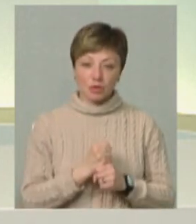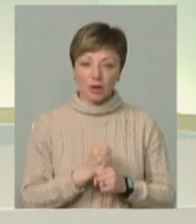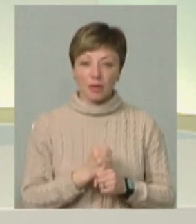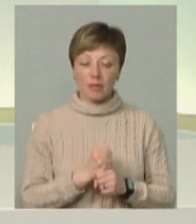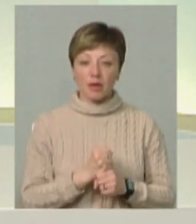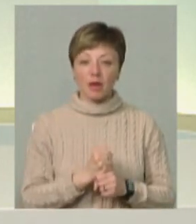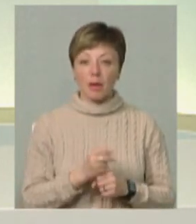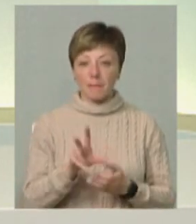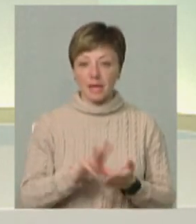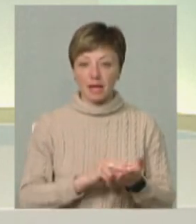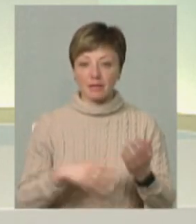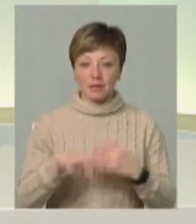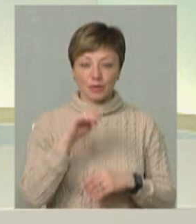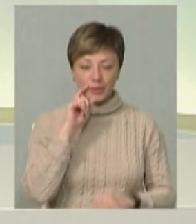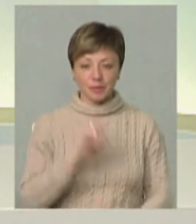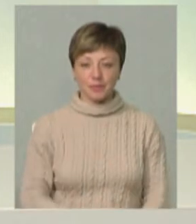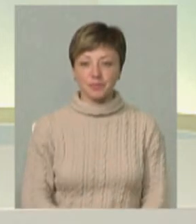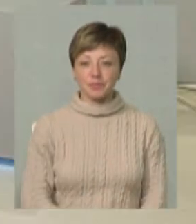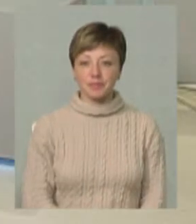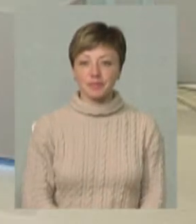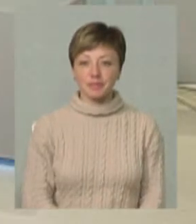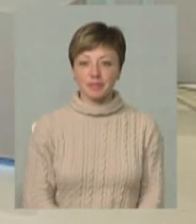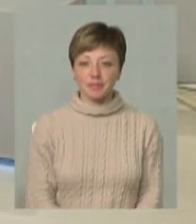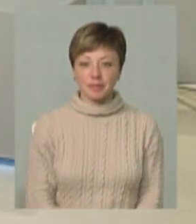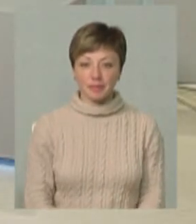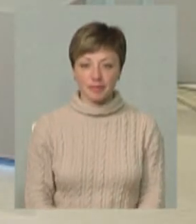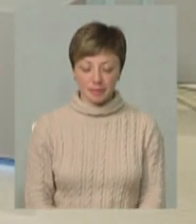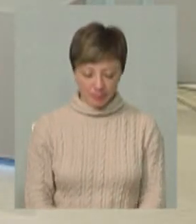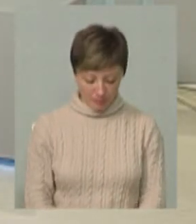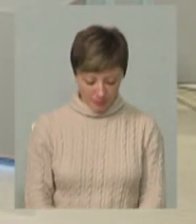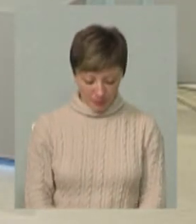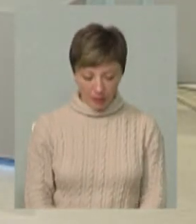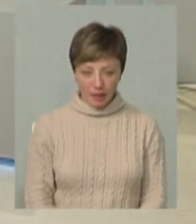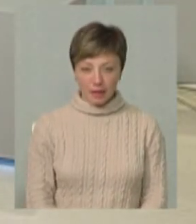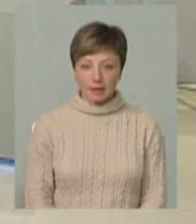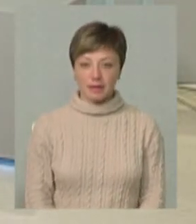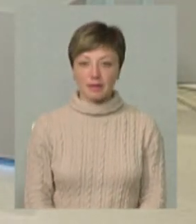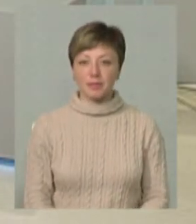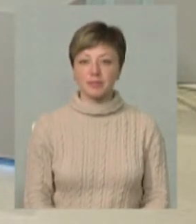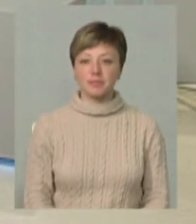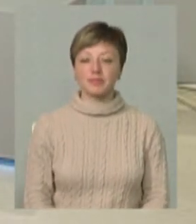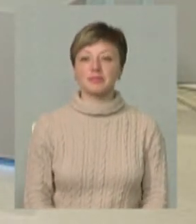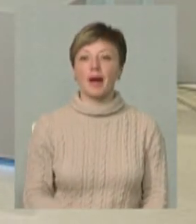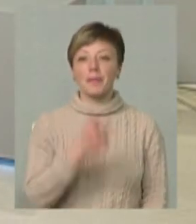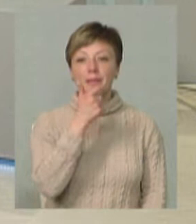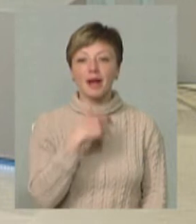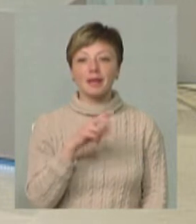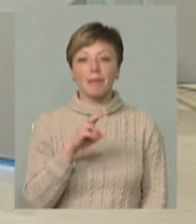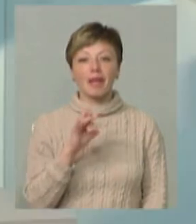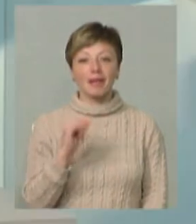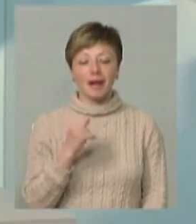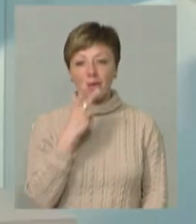служать прикладом для цілої України. Пане Петре, я б побачила ці цифри і було вражено. Якщо ви маєте на увазі ці цифри,